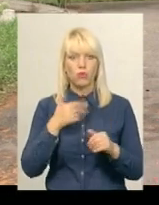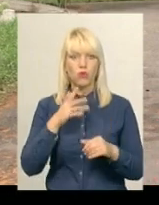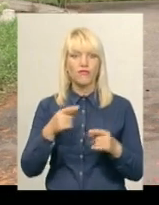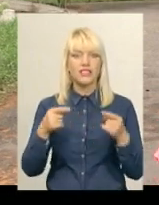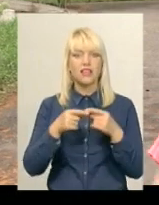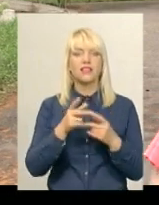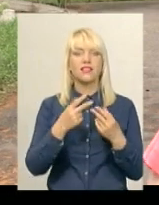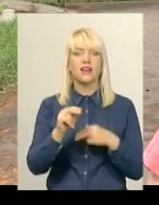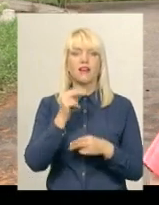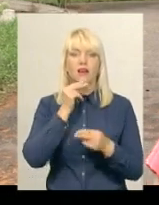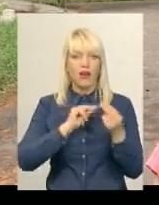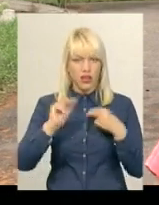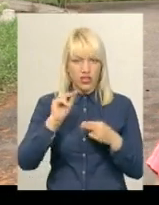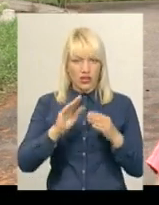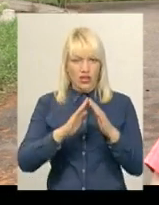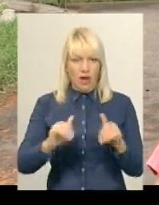табір.